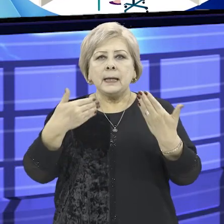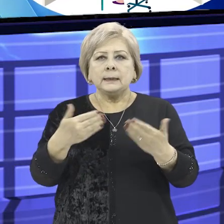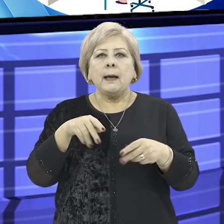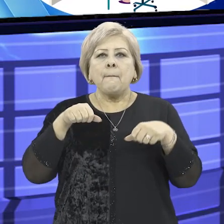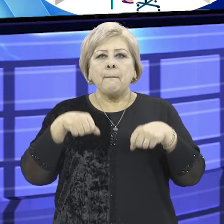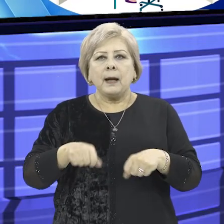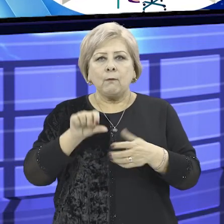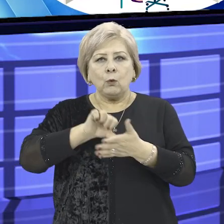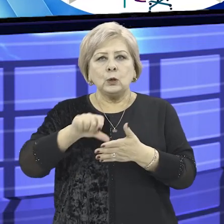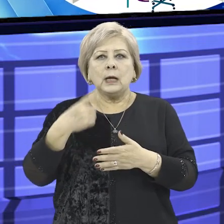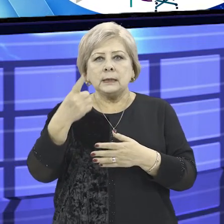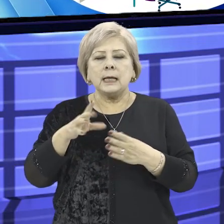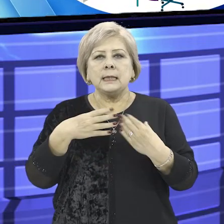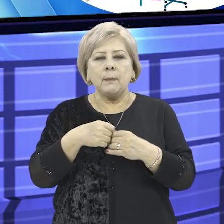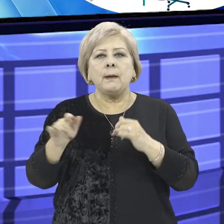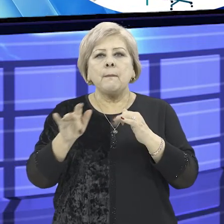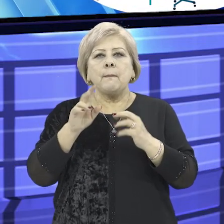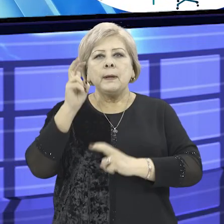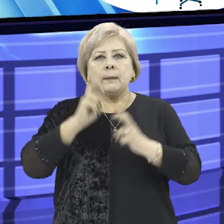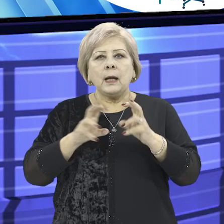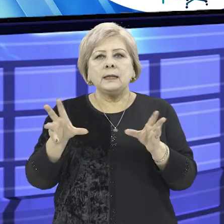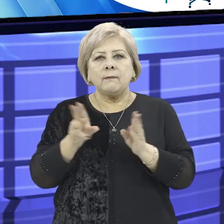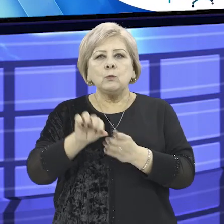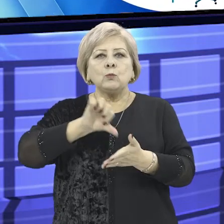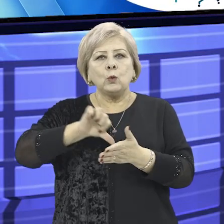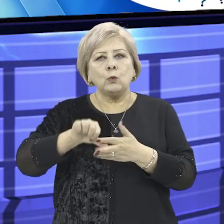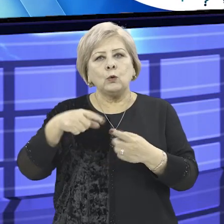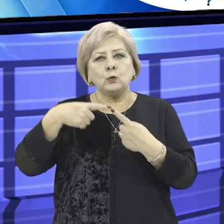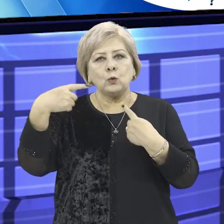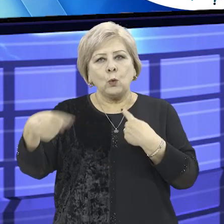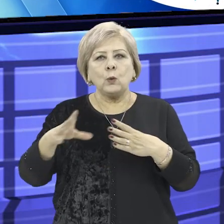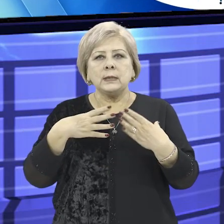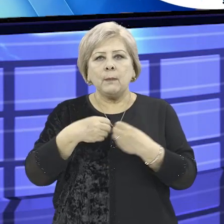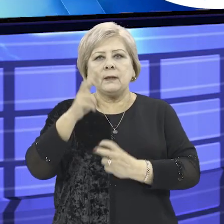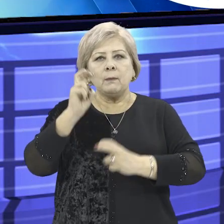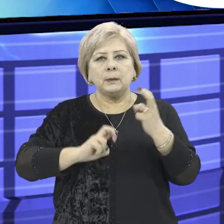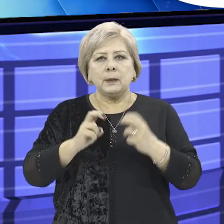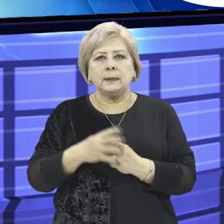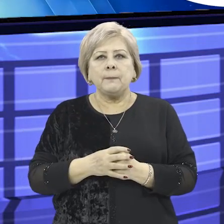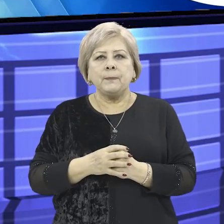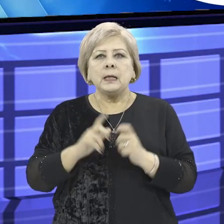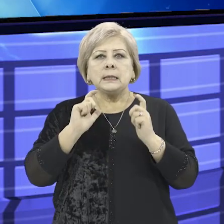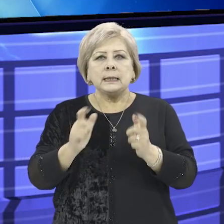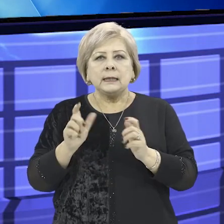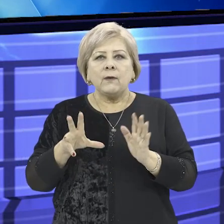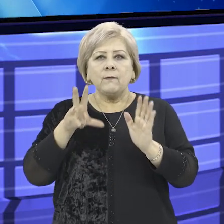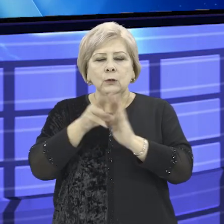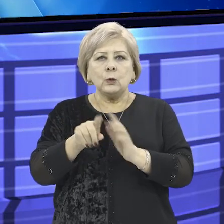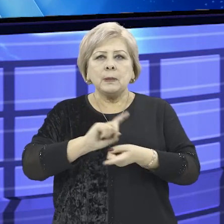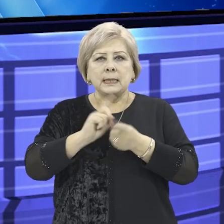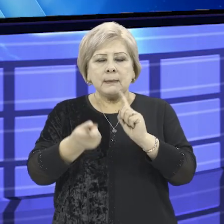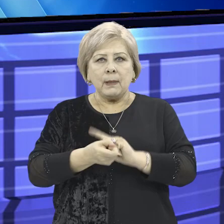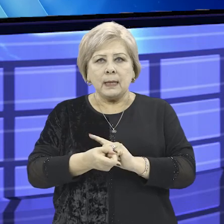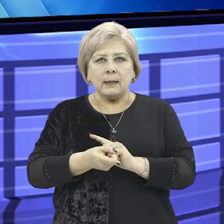предоставлено право участнику одного семейного предприятия быть одновременно участником другого семейного предприятия. Согласно